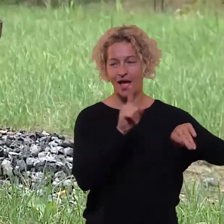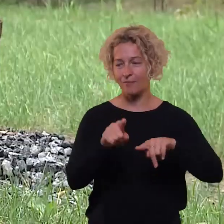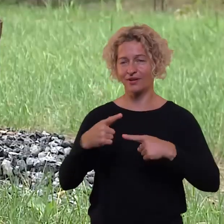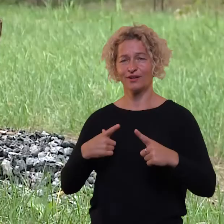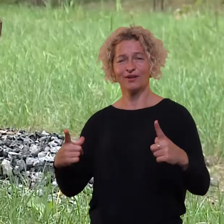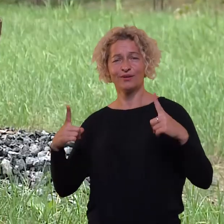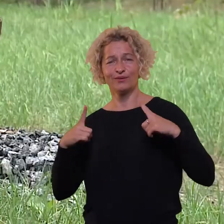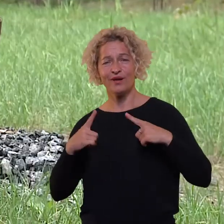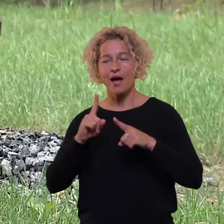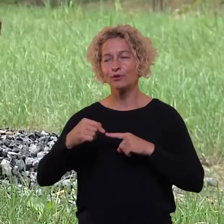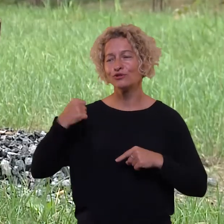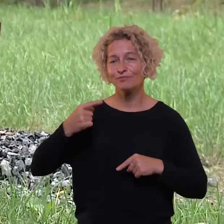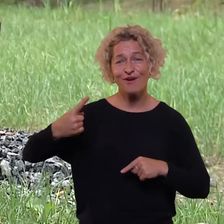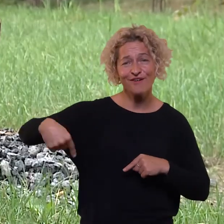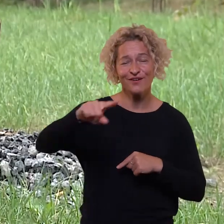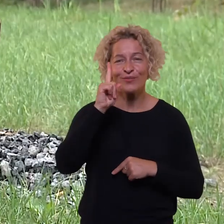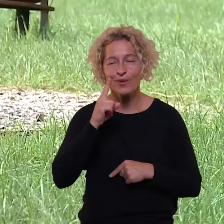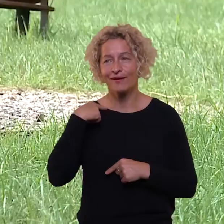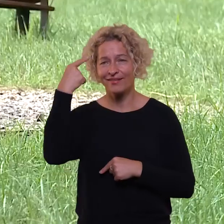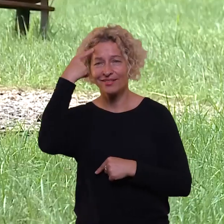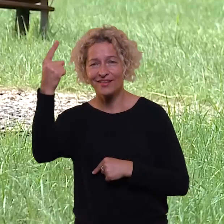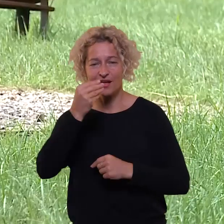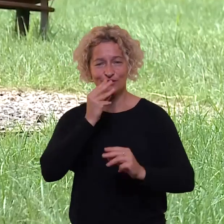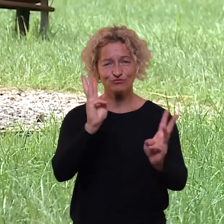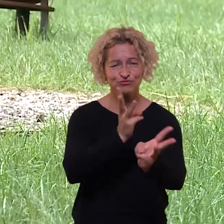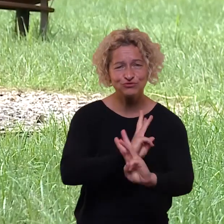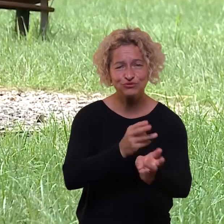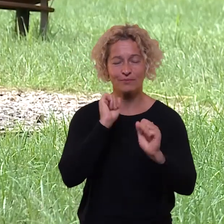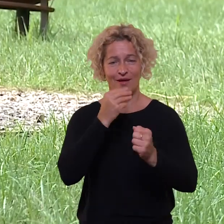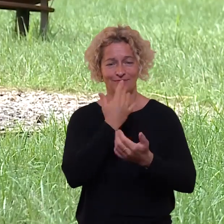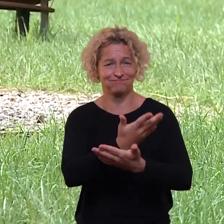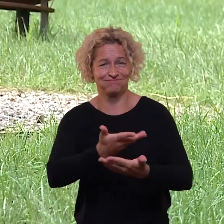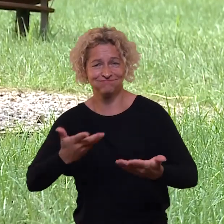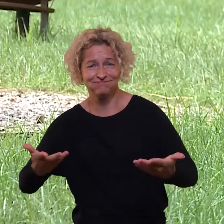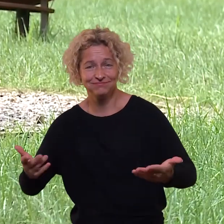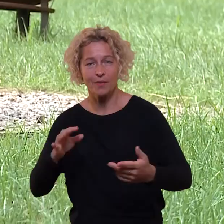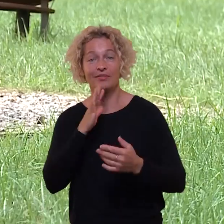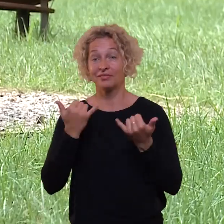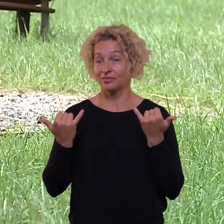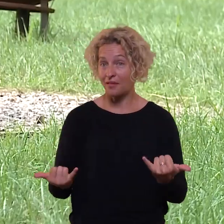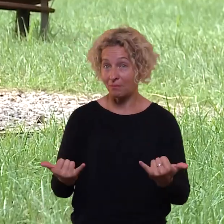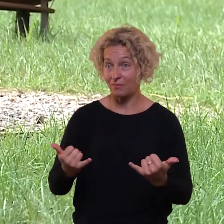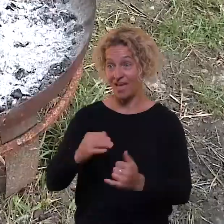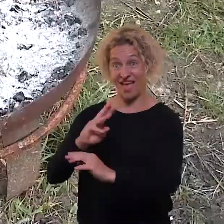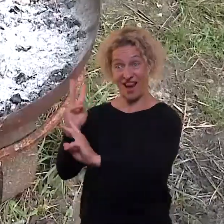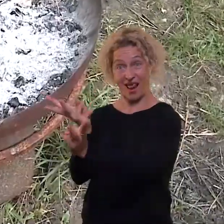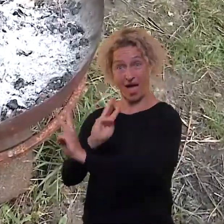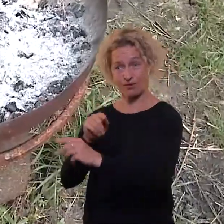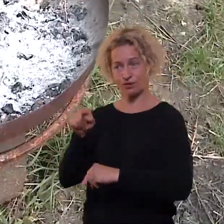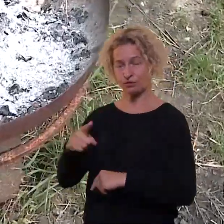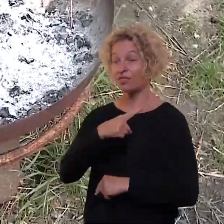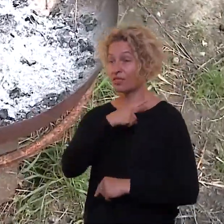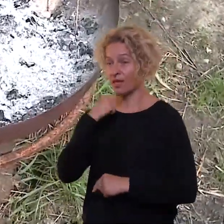Nemaža dalis toviklautojų nutarė paskanauti laužo ugnėje kieptų gardumynų. Tačiau dėl šiomis dienomis išaugusios miškų